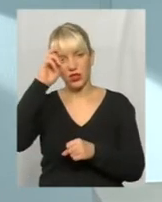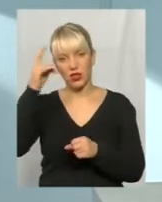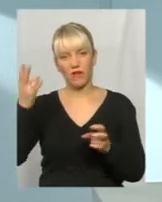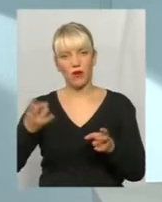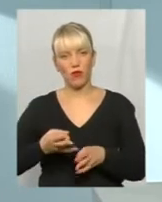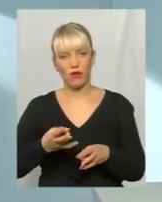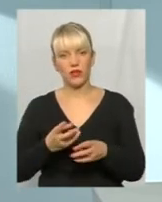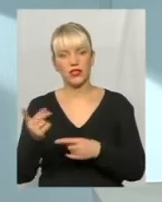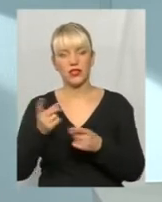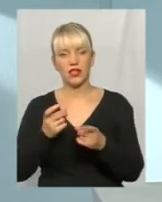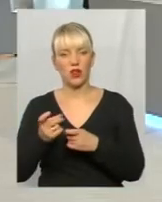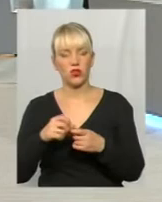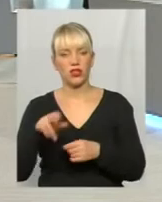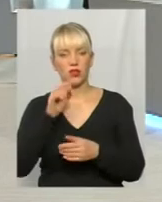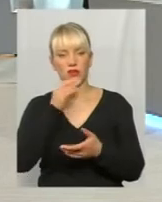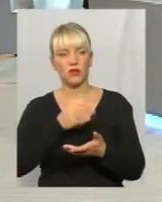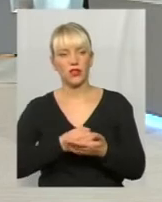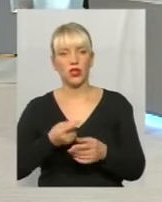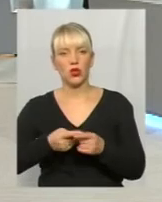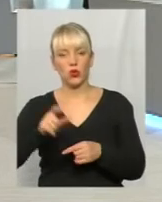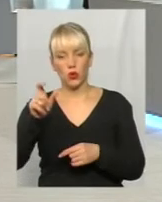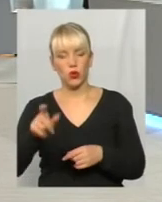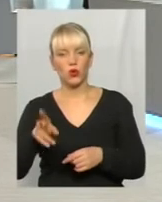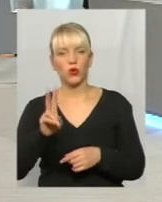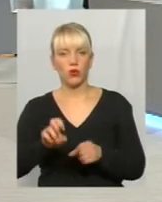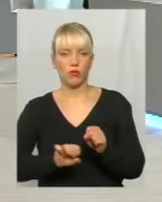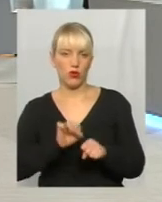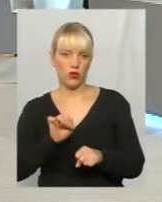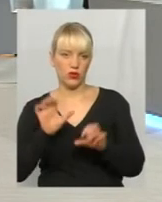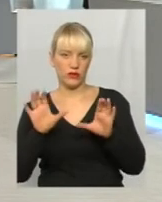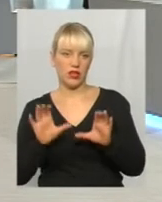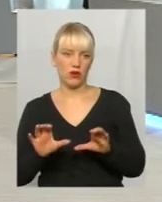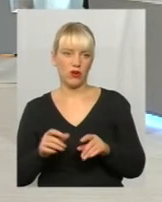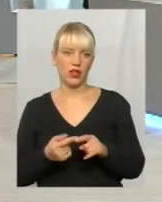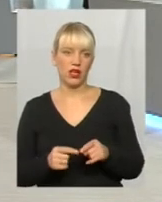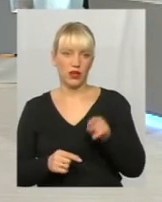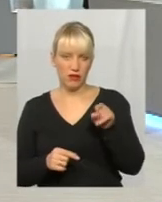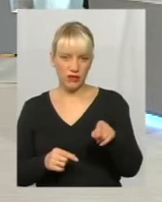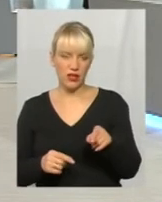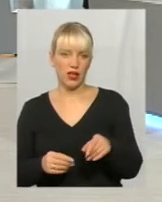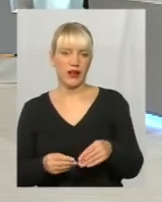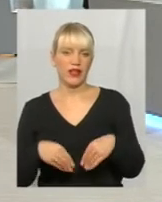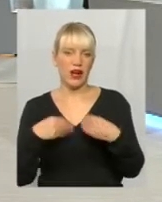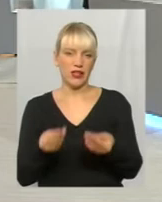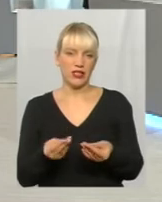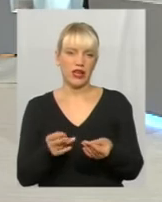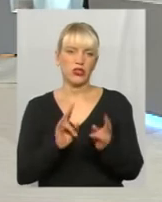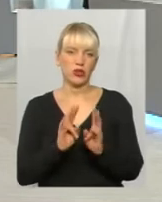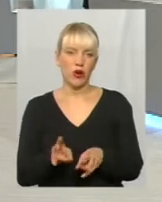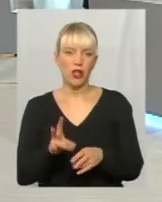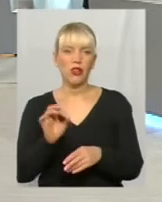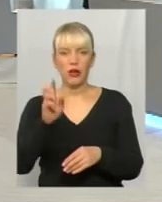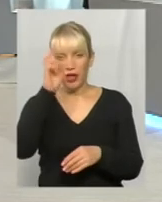залучати до відповідальності того, хто порушив. Він же ж наніс шкоду, але держава